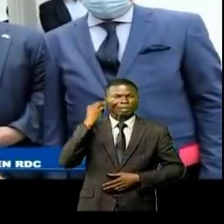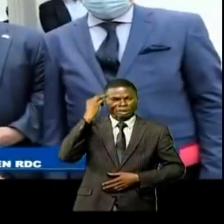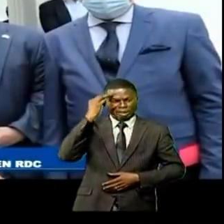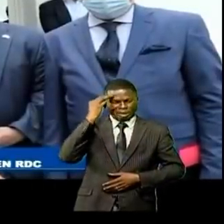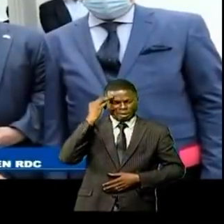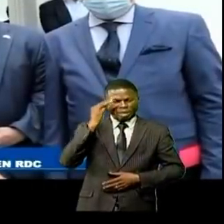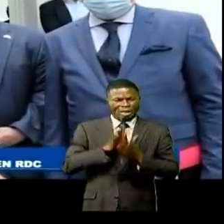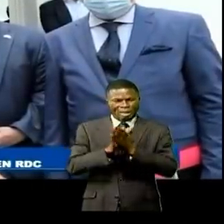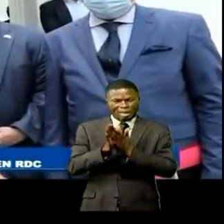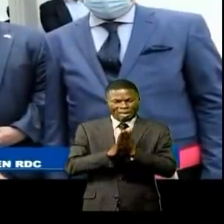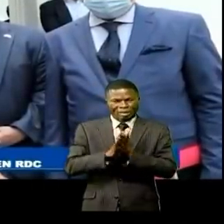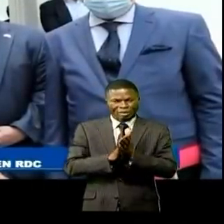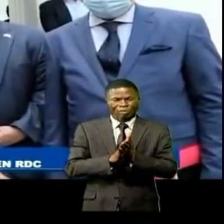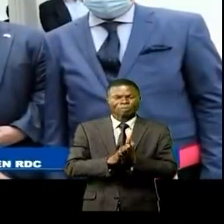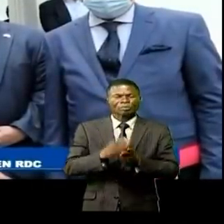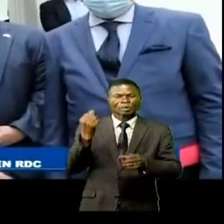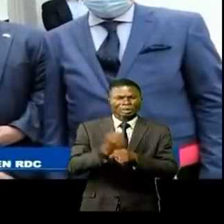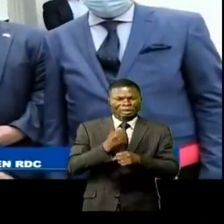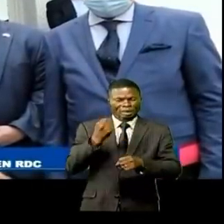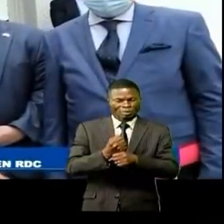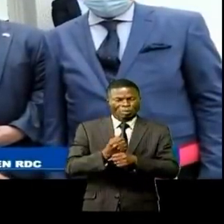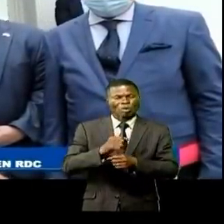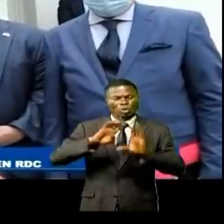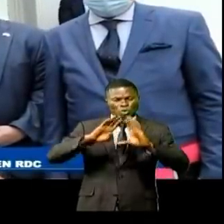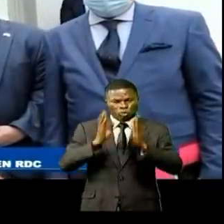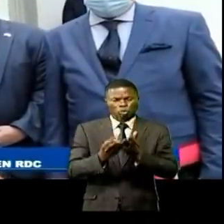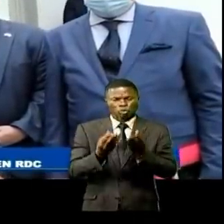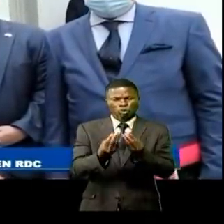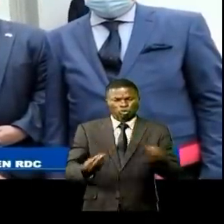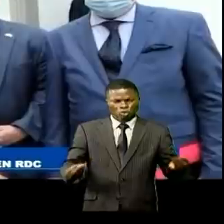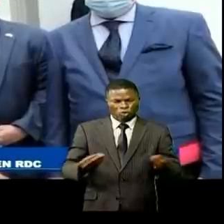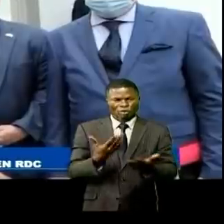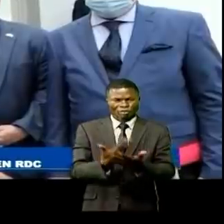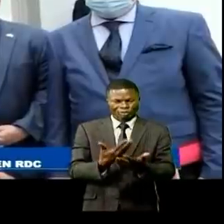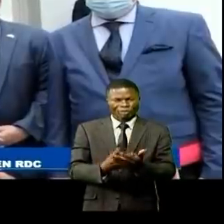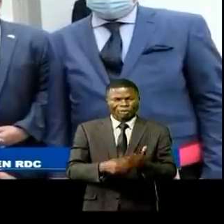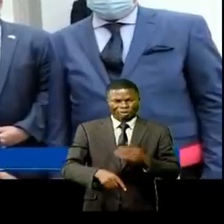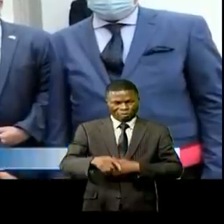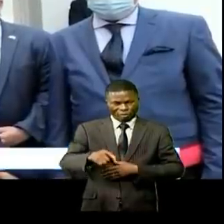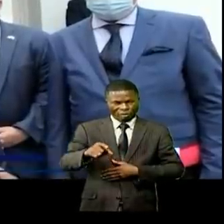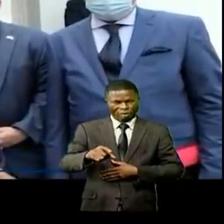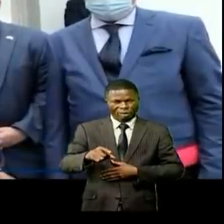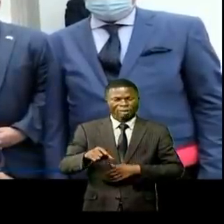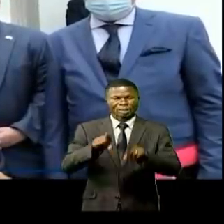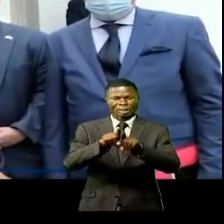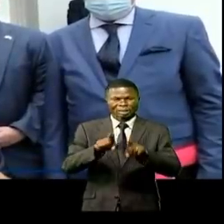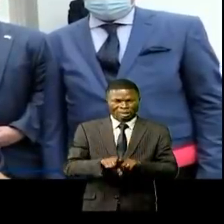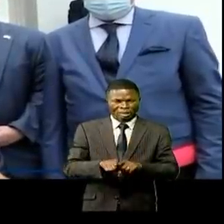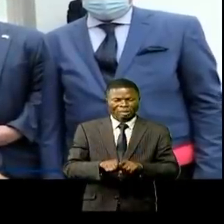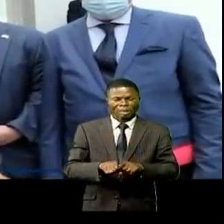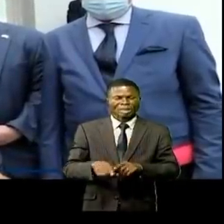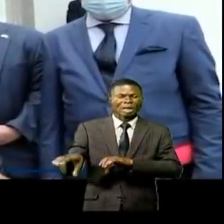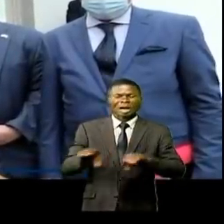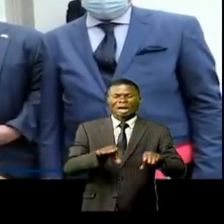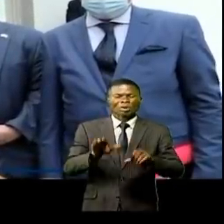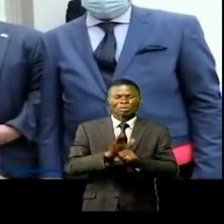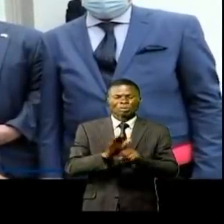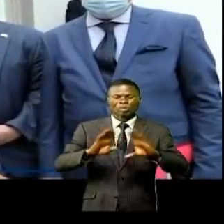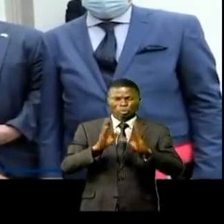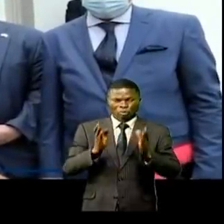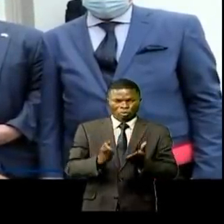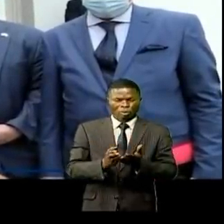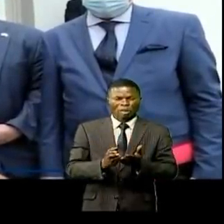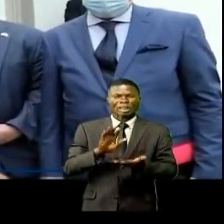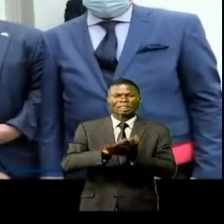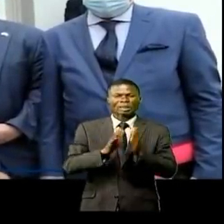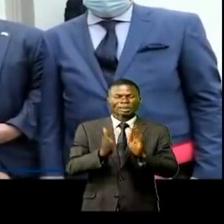s'assurer que ces discussions-là ne soient pas à l'effet d'un jour, que ce soit le 8 mars et 16 jours d'activisme, mais que ce soit